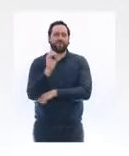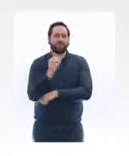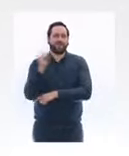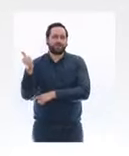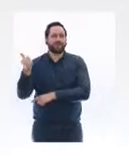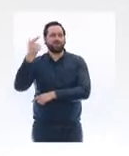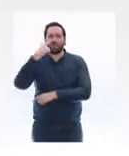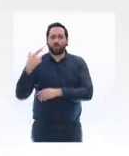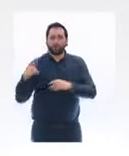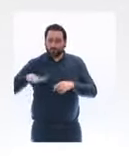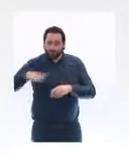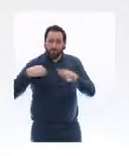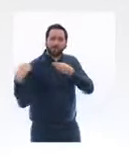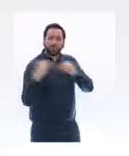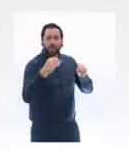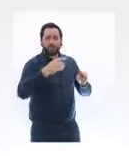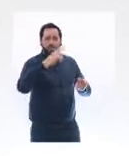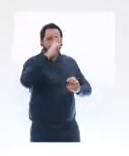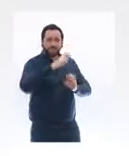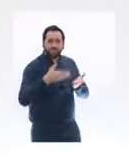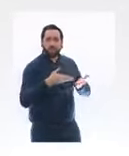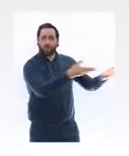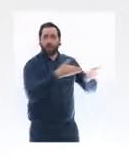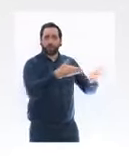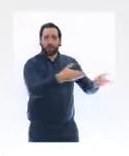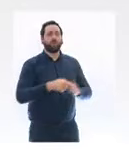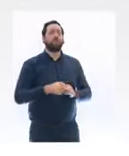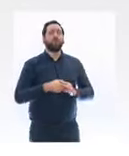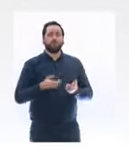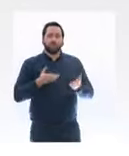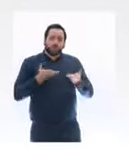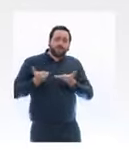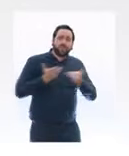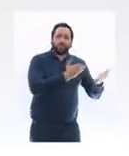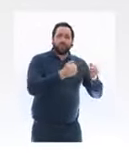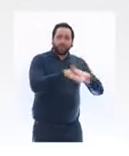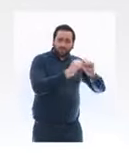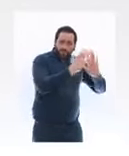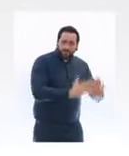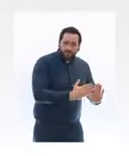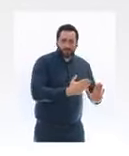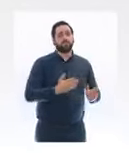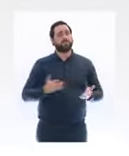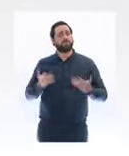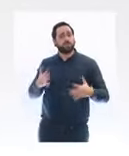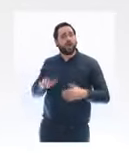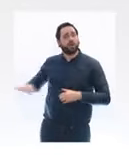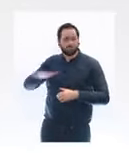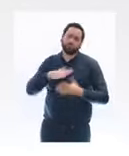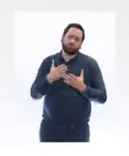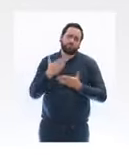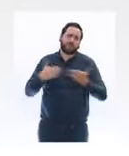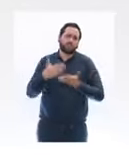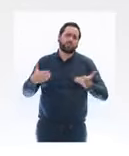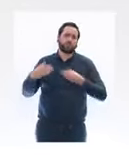les livraisons à domicile, toutes ces initiatives qui sont prises aujourd'hui par un certain nombre de commerçants et que je tiens à saluer parce qu'elles vont dans le bon